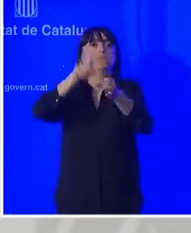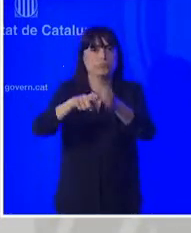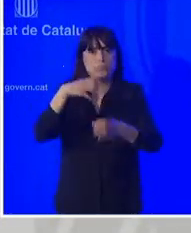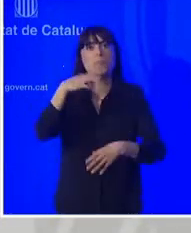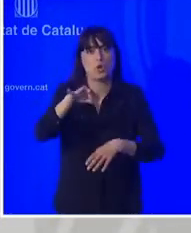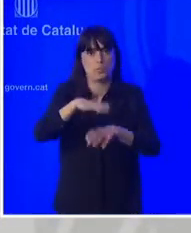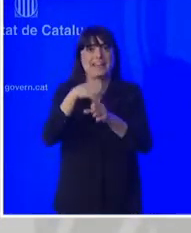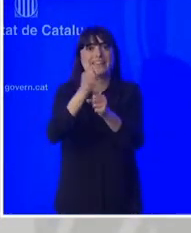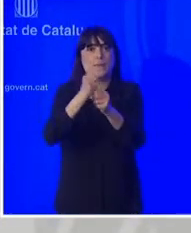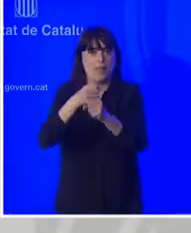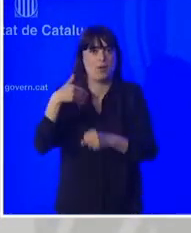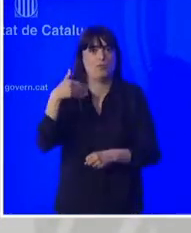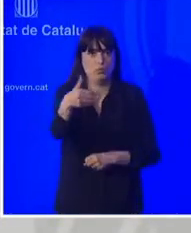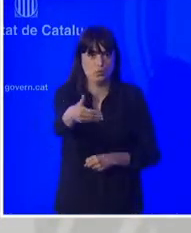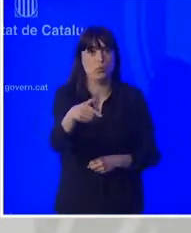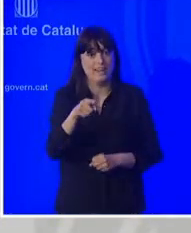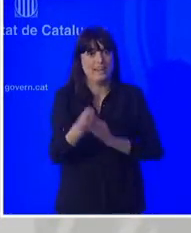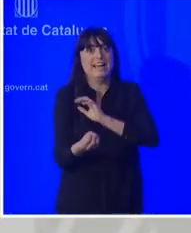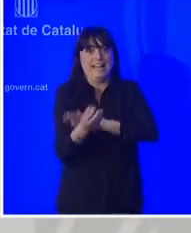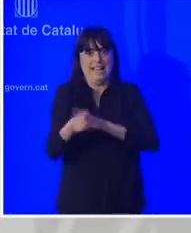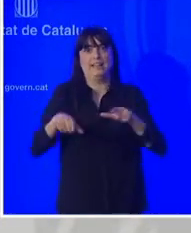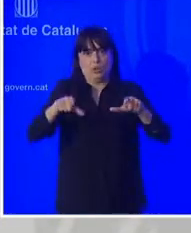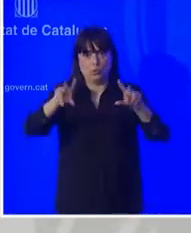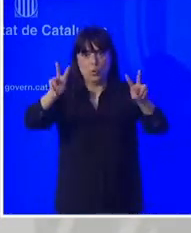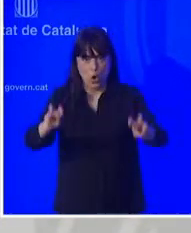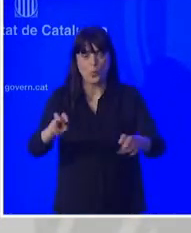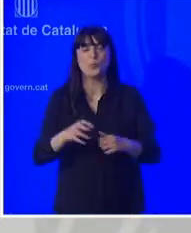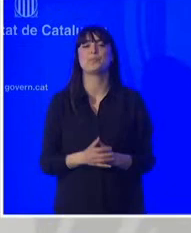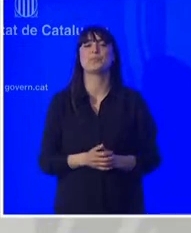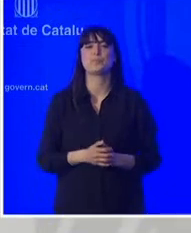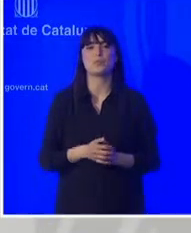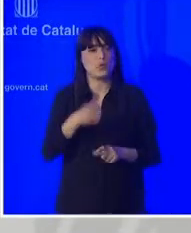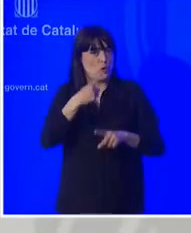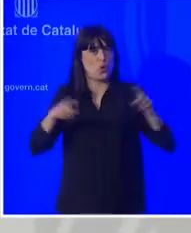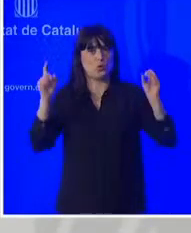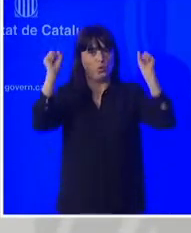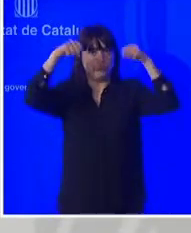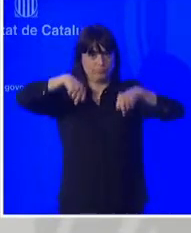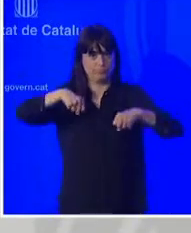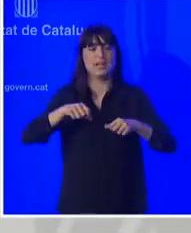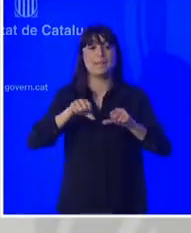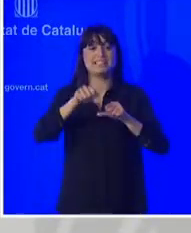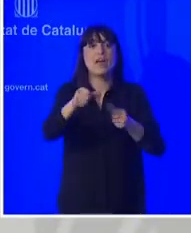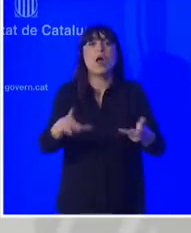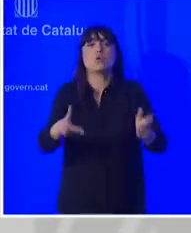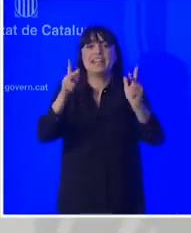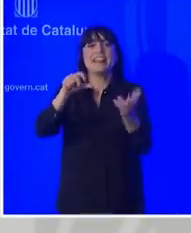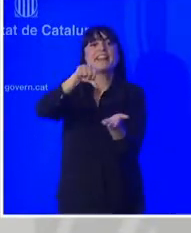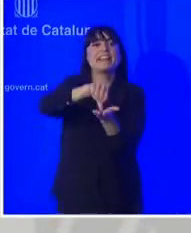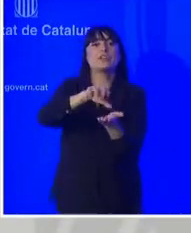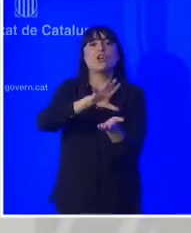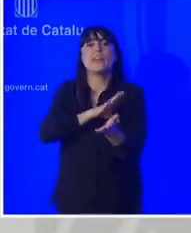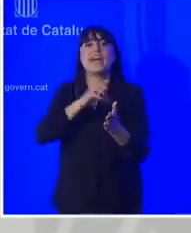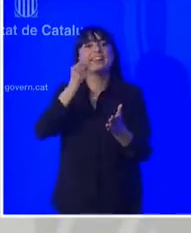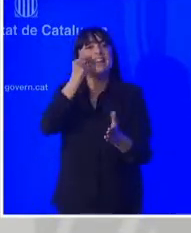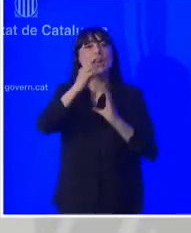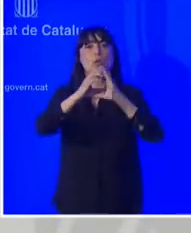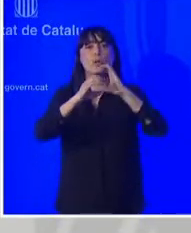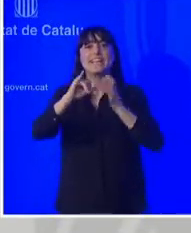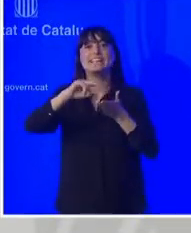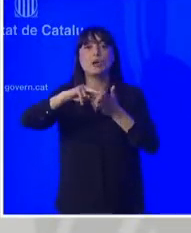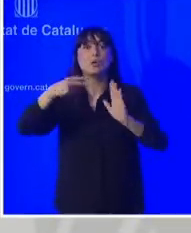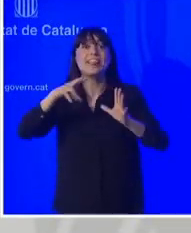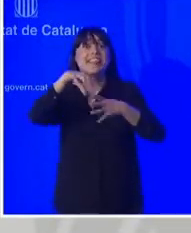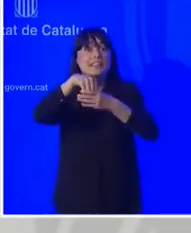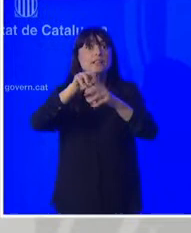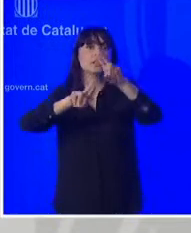Així mateix, a la reunió d'avui, hem aprovat autoritzar el Centre de Telecomunicacions i Tecnologies de la Informació de la